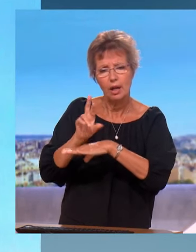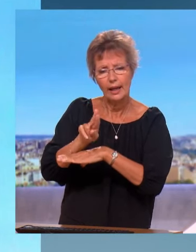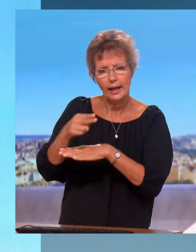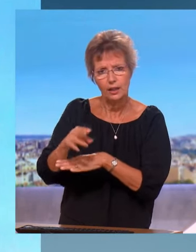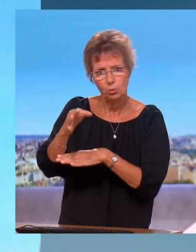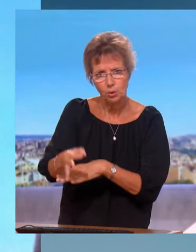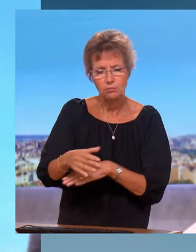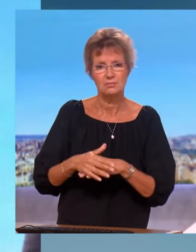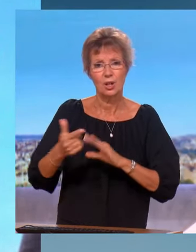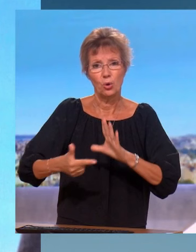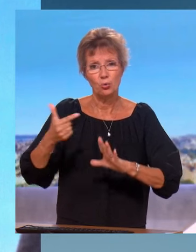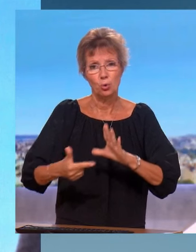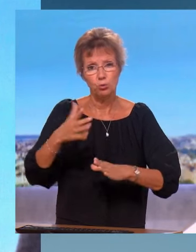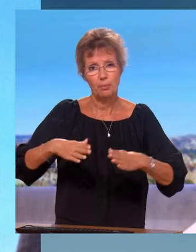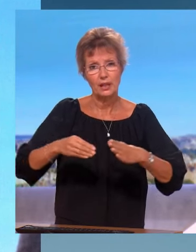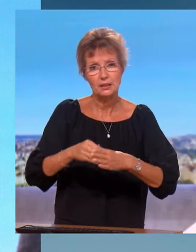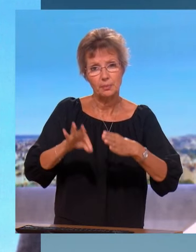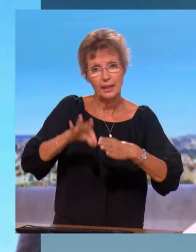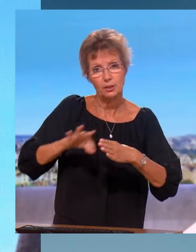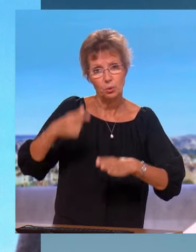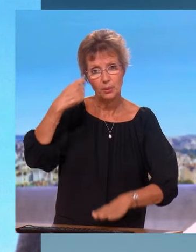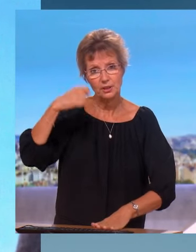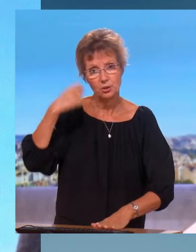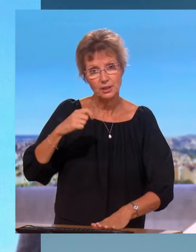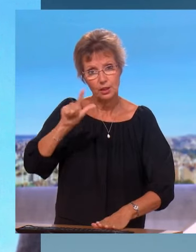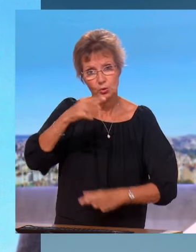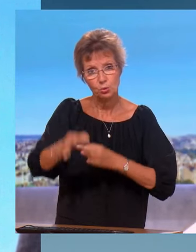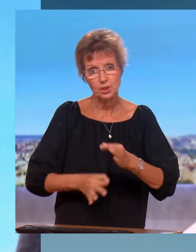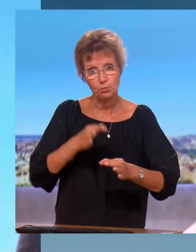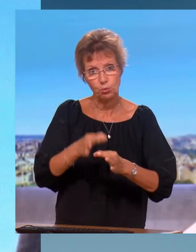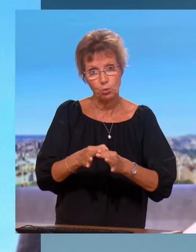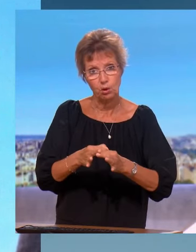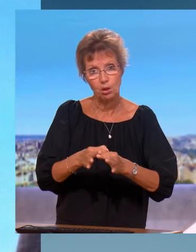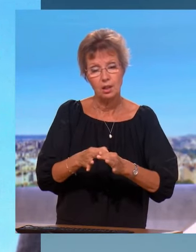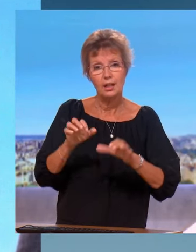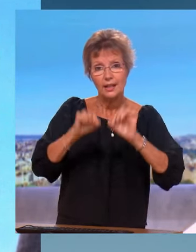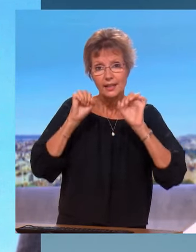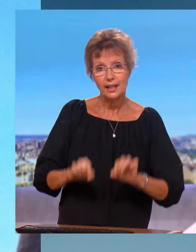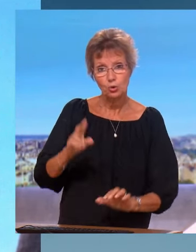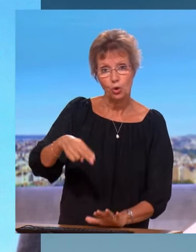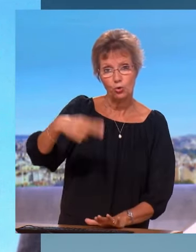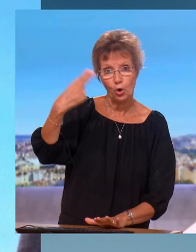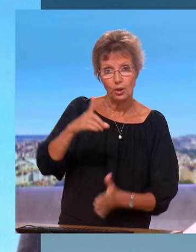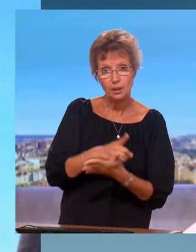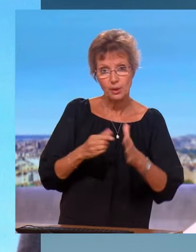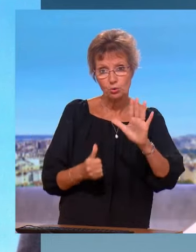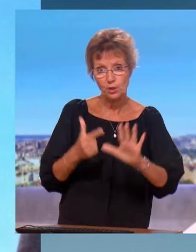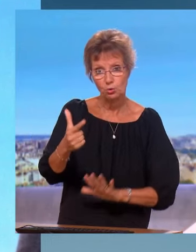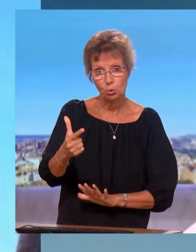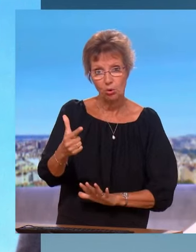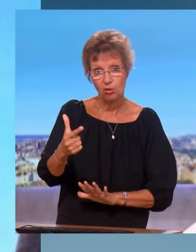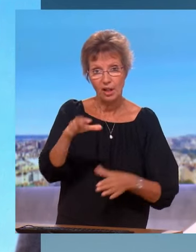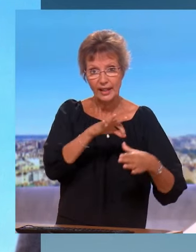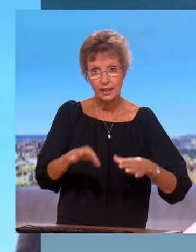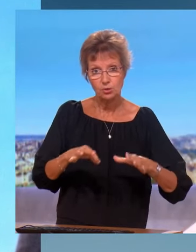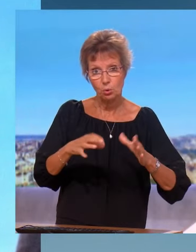qui a été deux fois l'élection présidentielle au deuxième tour est un sénateur dans le Nord, sénateur dans le Pas-de-Calais après les élections législatives.